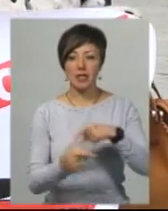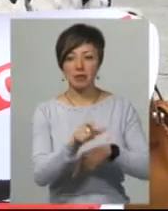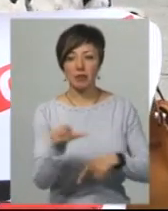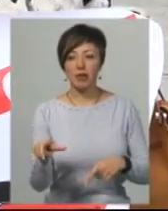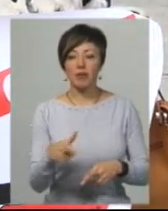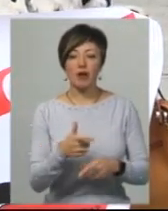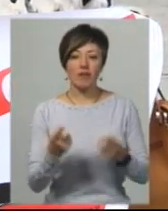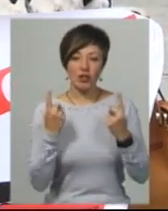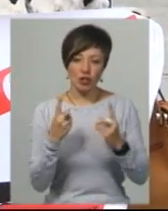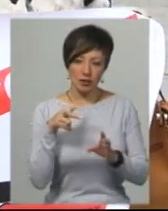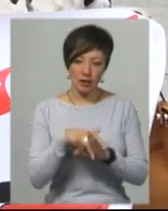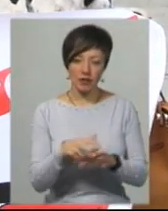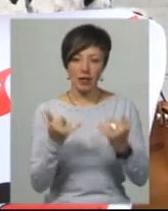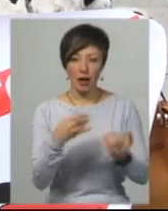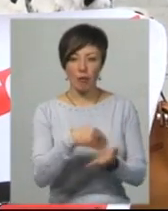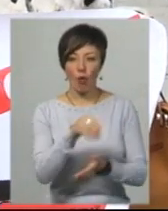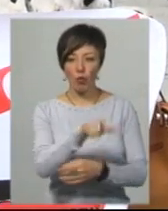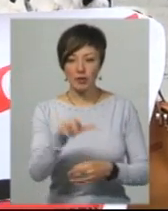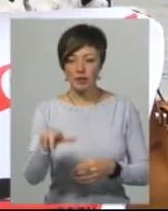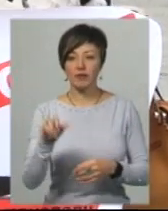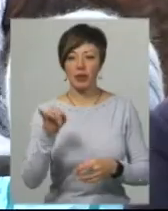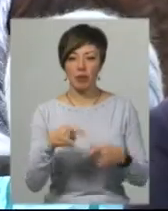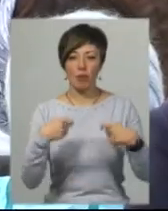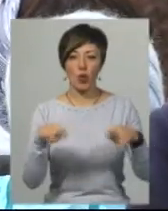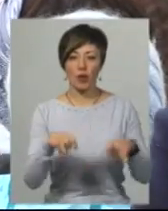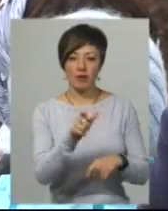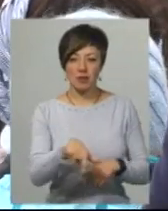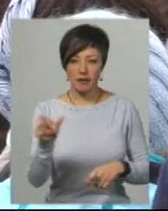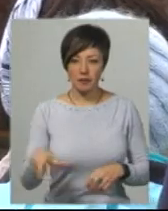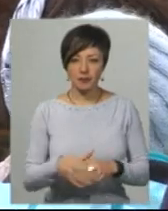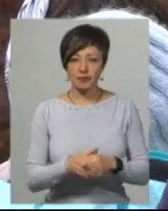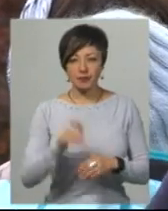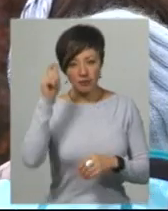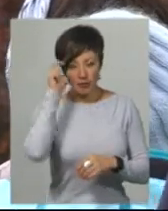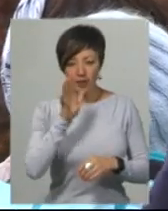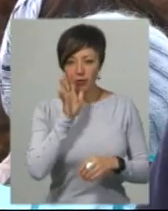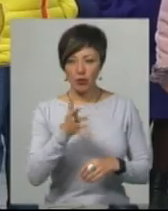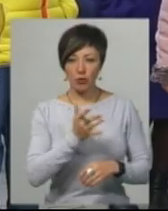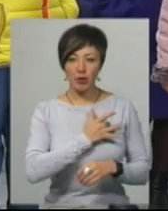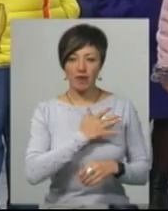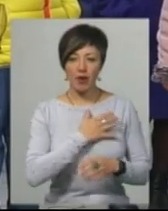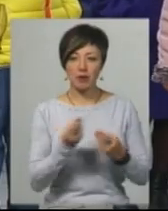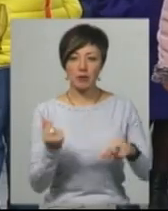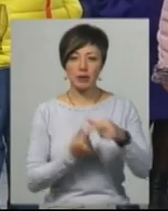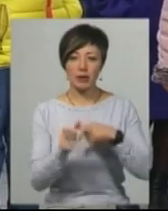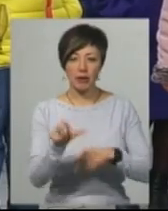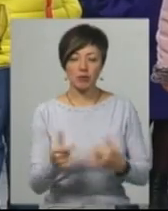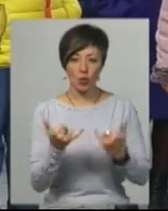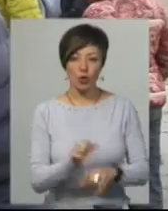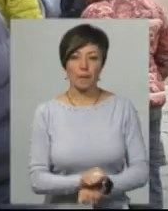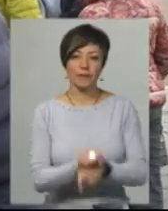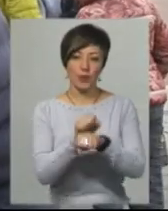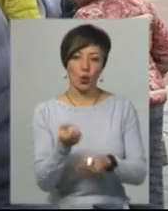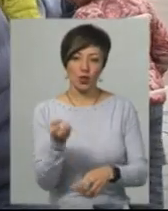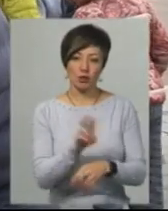величезним тягарем для покупців і на продавців. Валентин Цінько, 5 років приватний підприємець, сьогодні теж протестував.